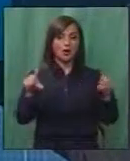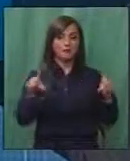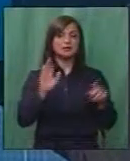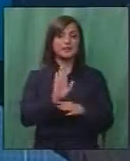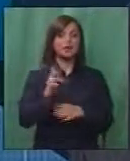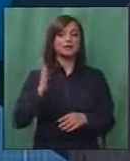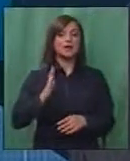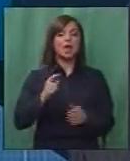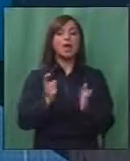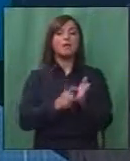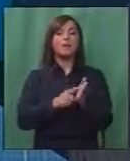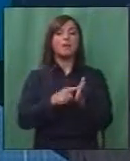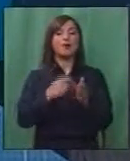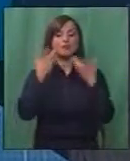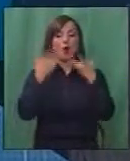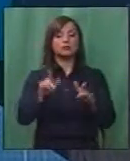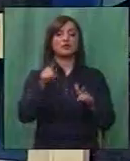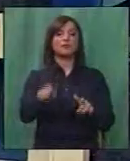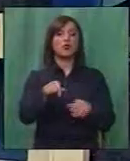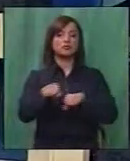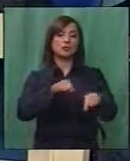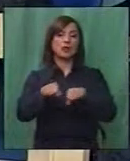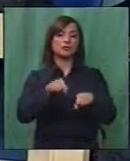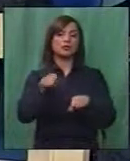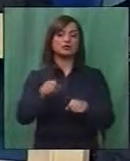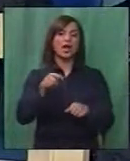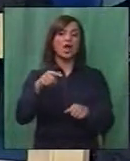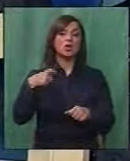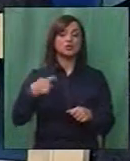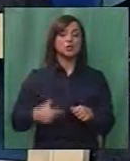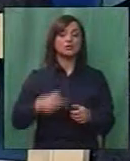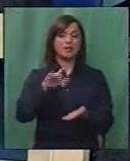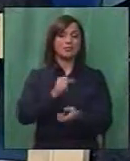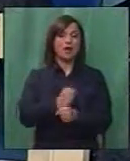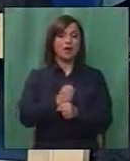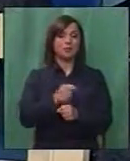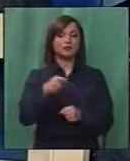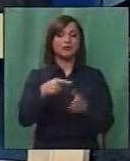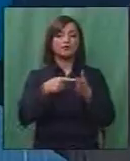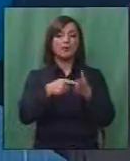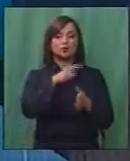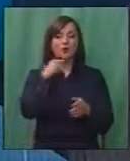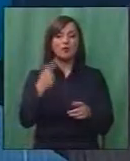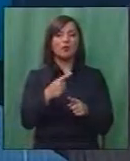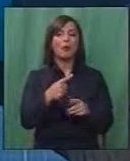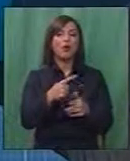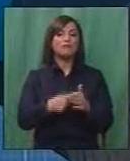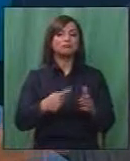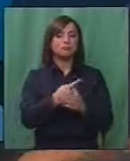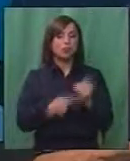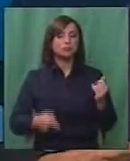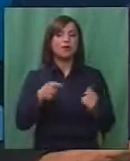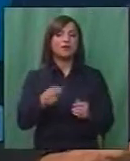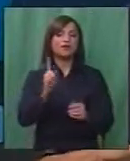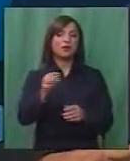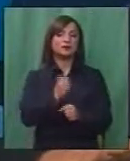граѓаните, ке поварав оставко директорот на Центро за социјална работа. Затоа што тука се кажува многу недоследности во постапката. Еве,